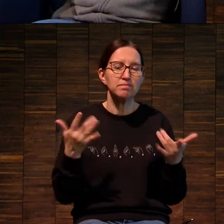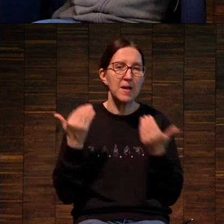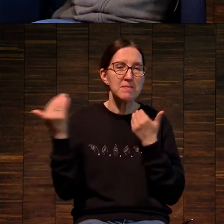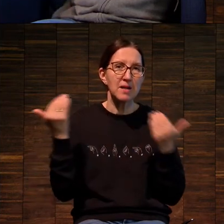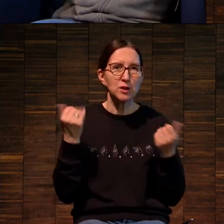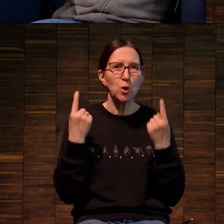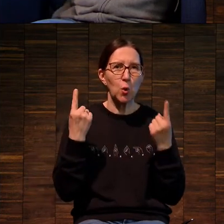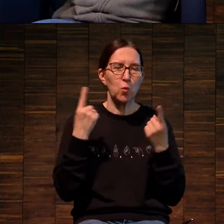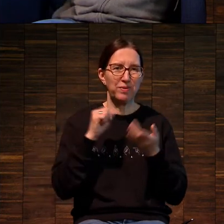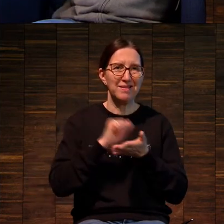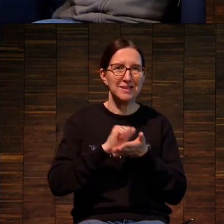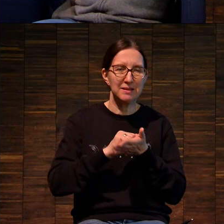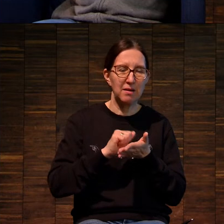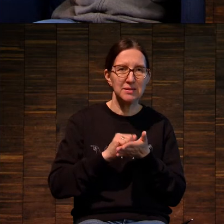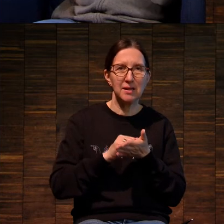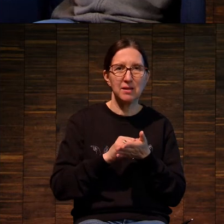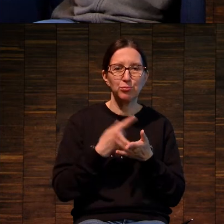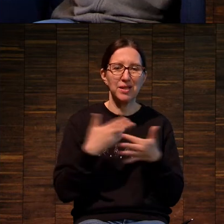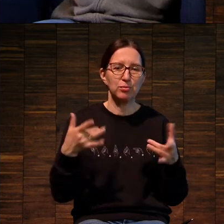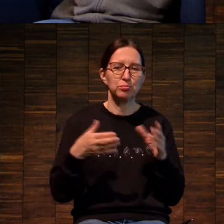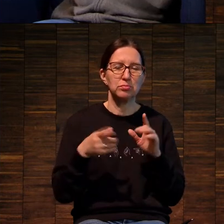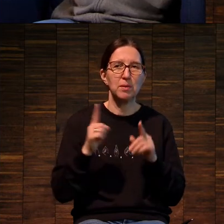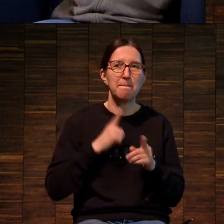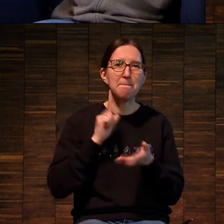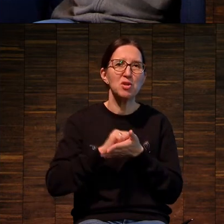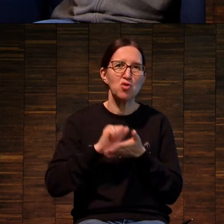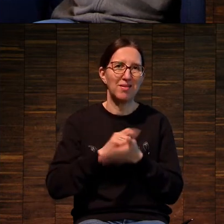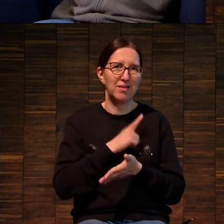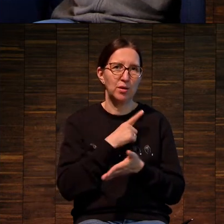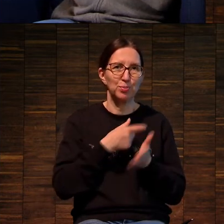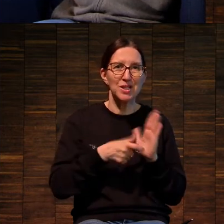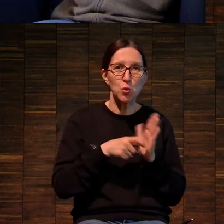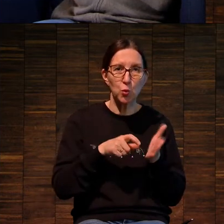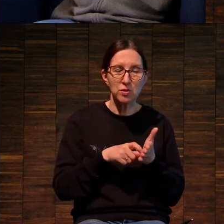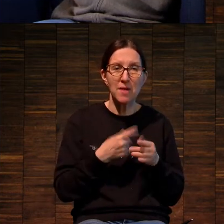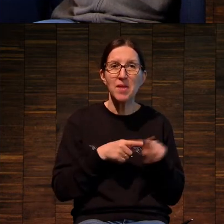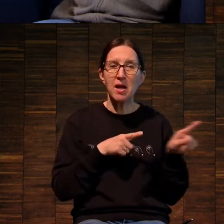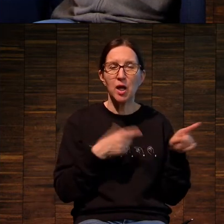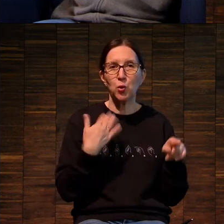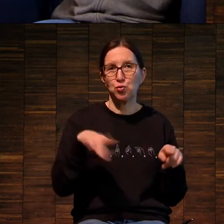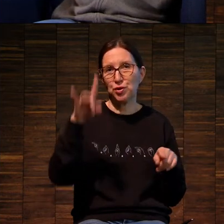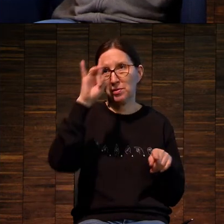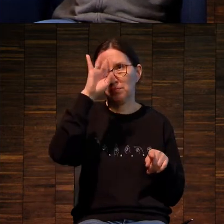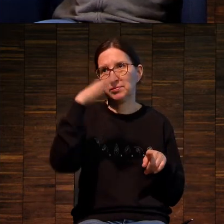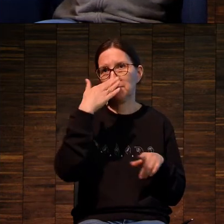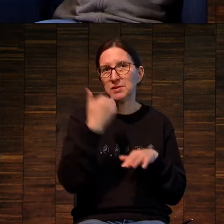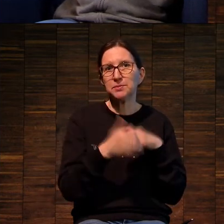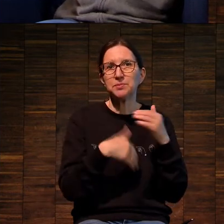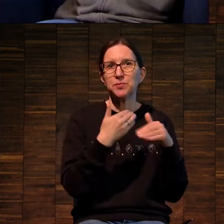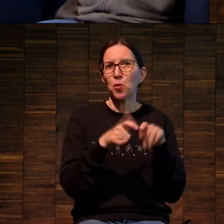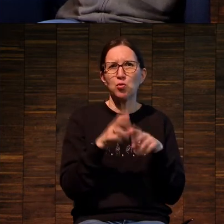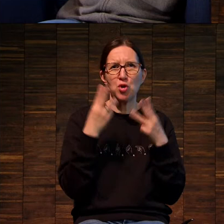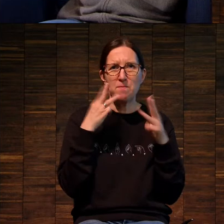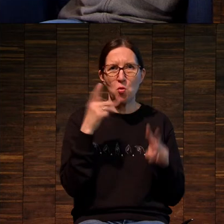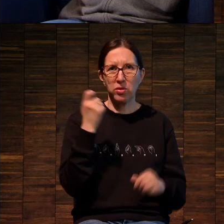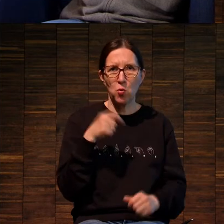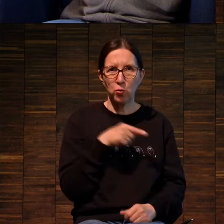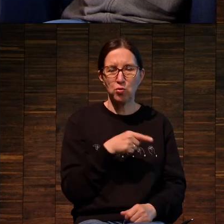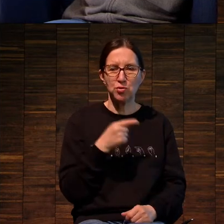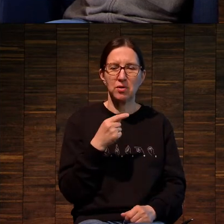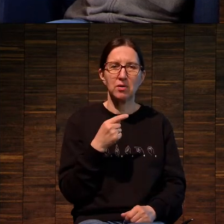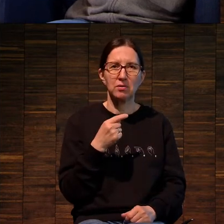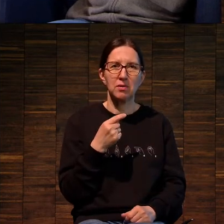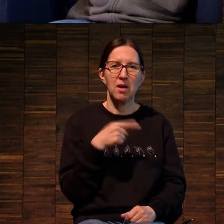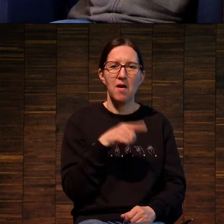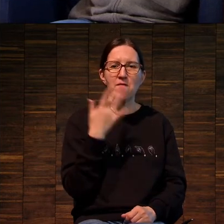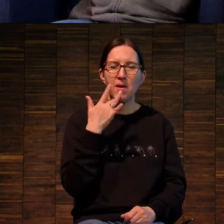крупных издателей и печатных студий. Это такая восходящая звезда, модная, этническая